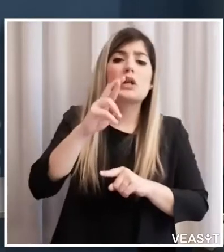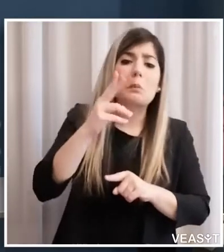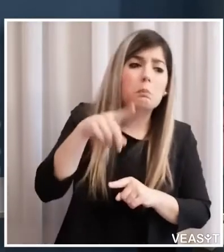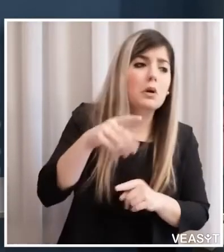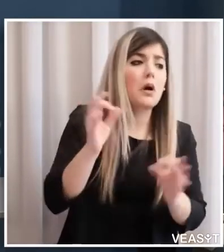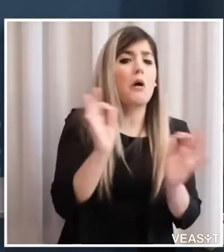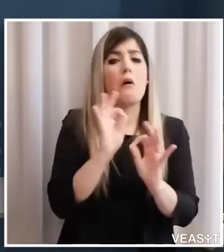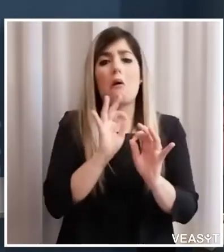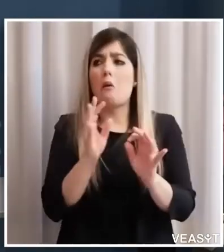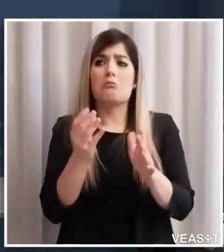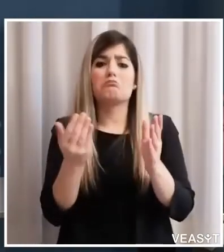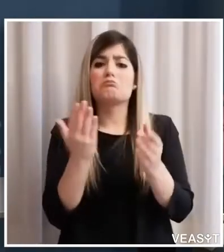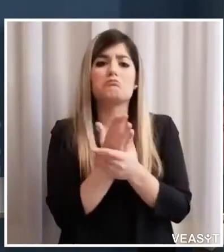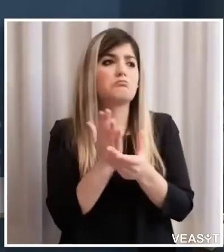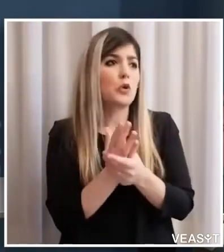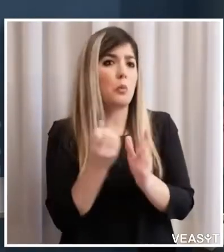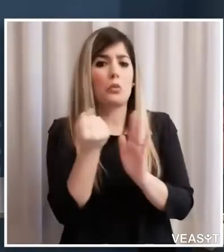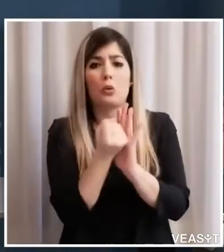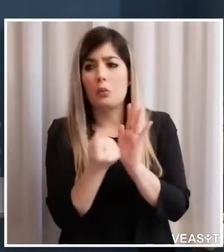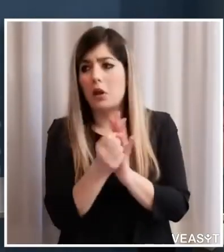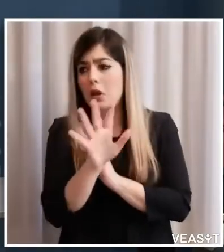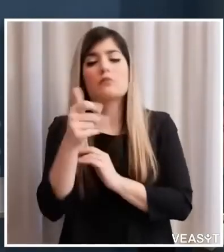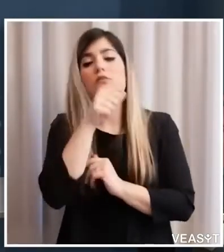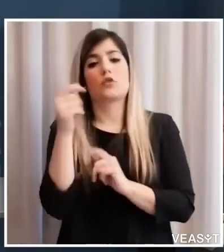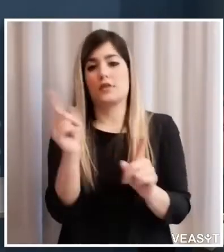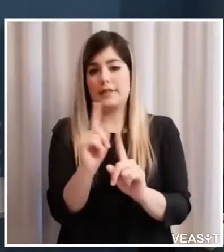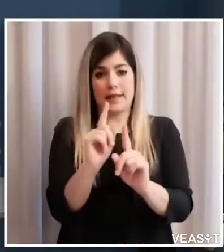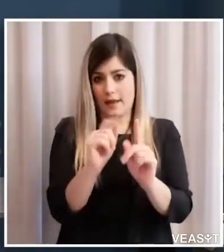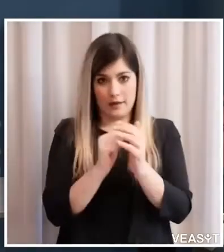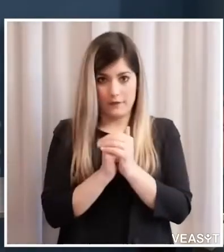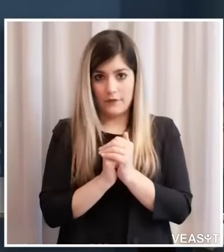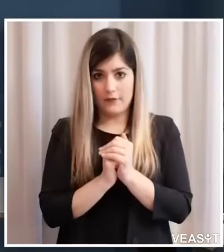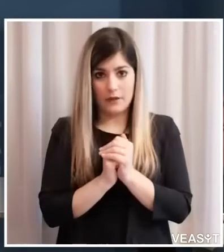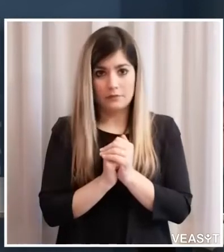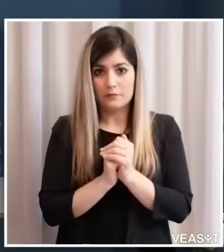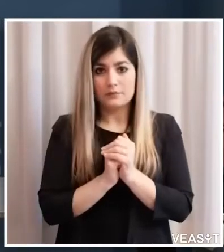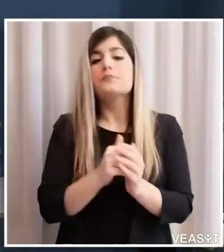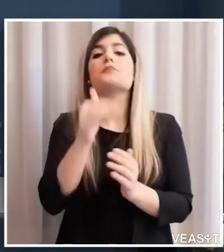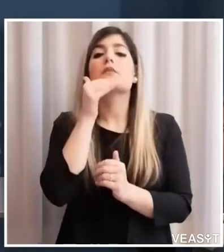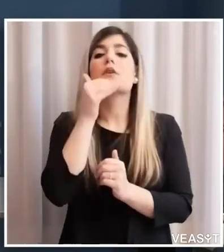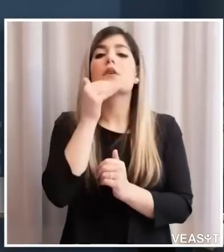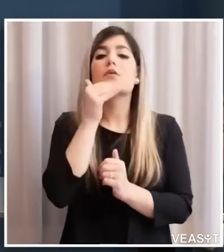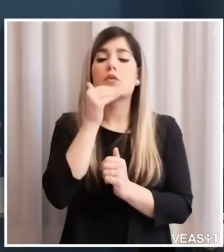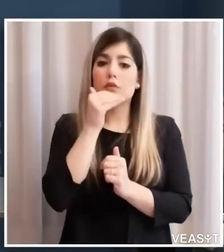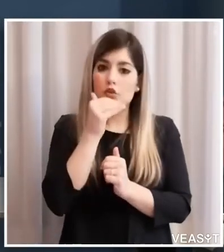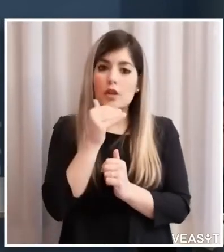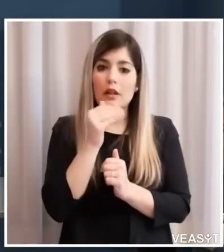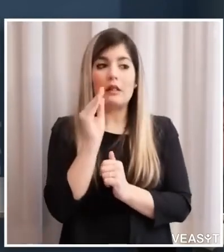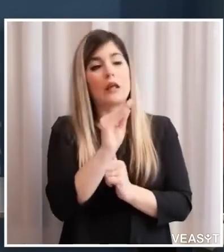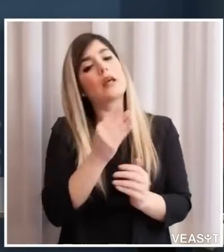altro documento comprovante la situazione economica reddituale ma tutto va basato su richieste di